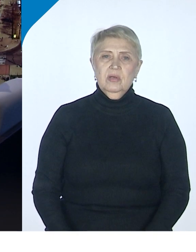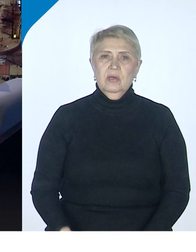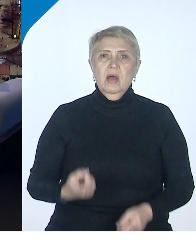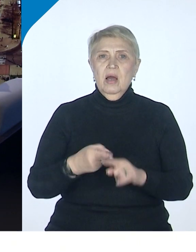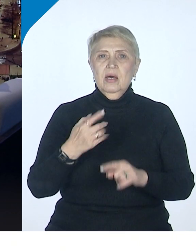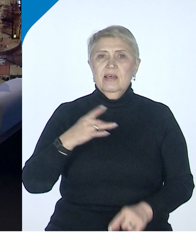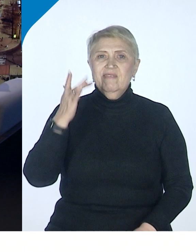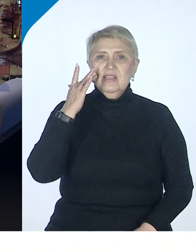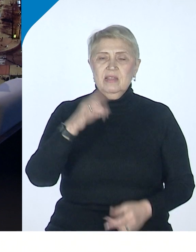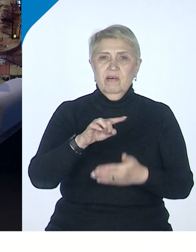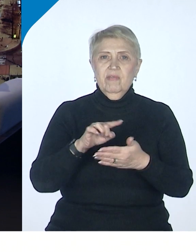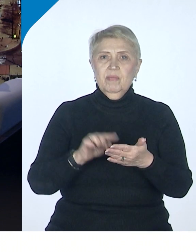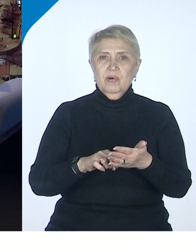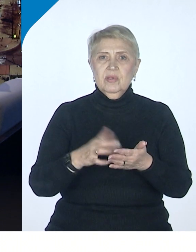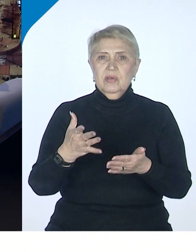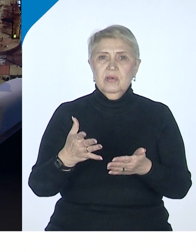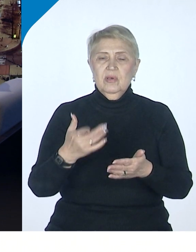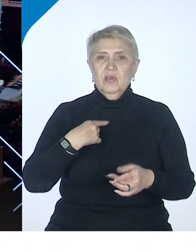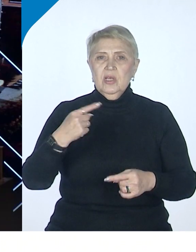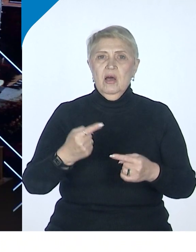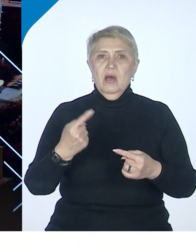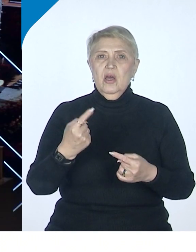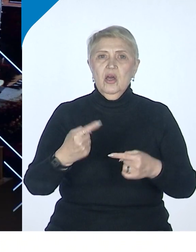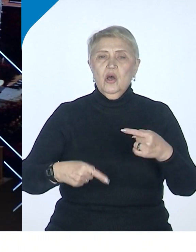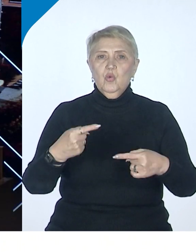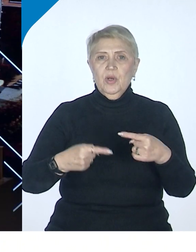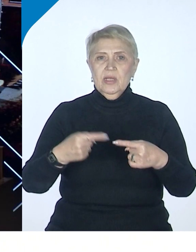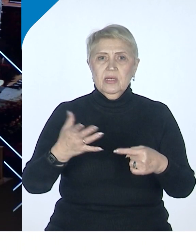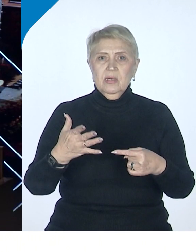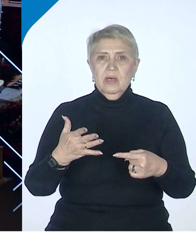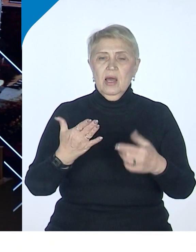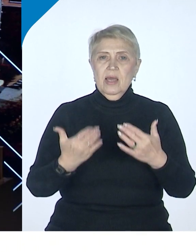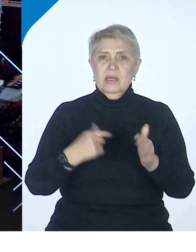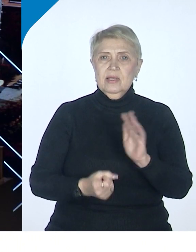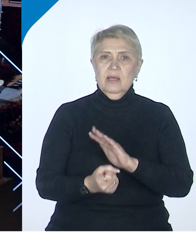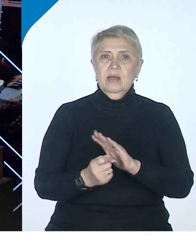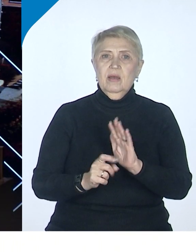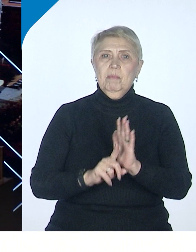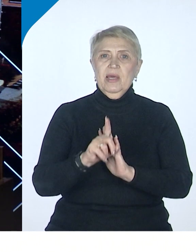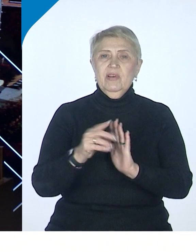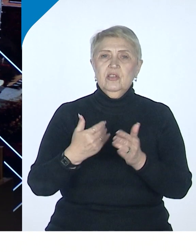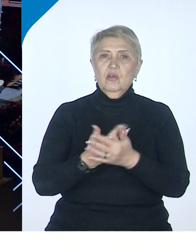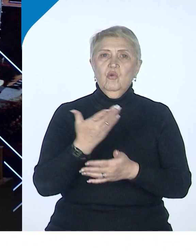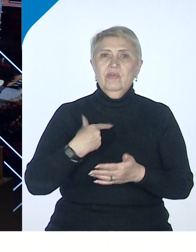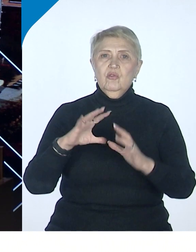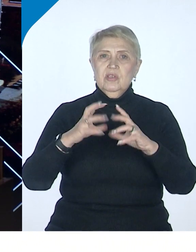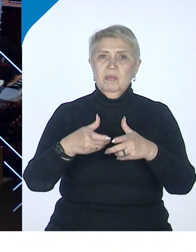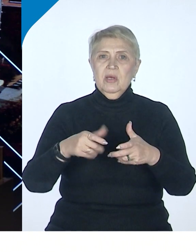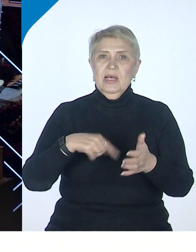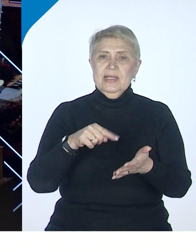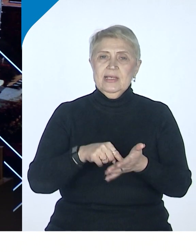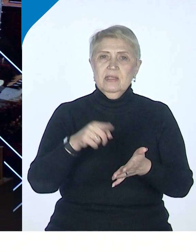это всегда вопрос, кроме всего прочего, еще и конкуренции. То есть, если появляется некий новый мировой центр,